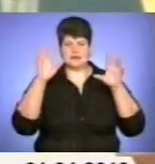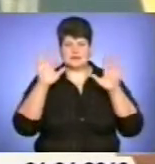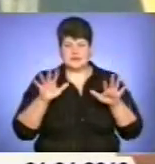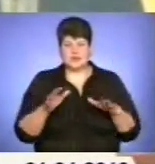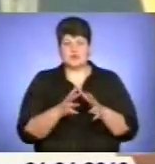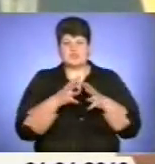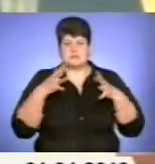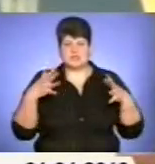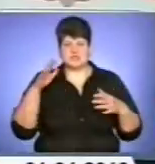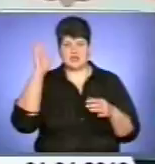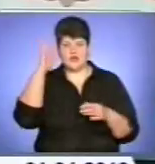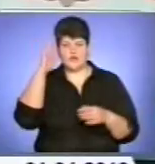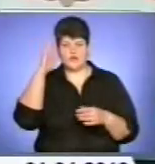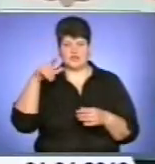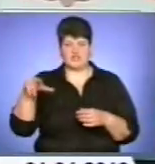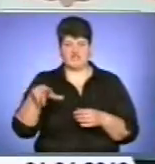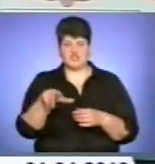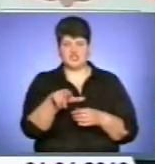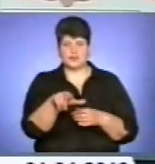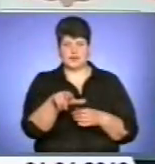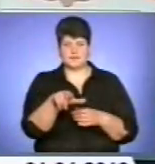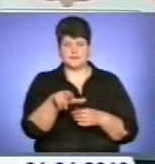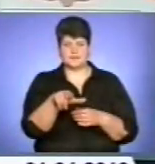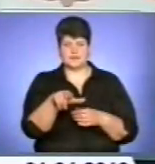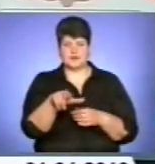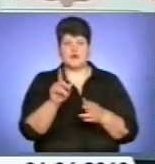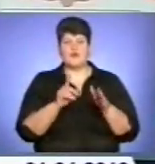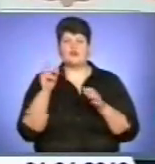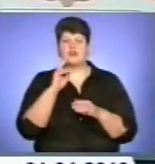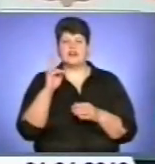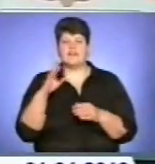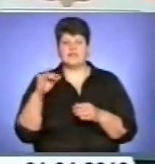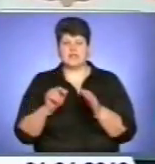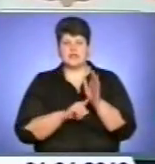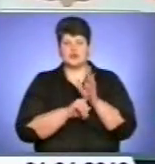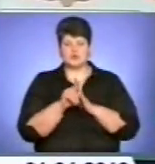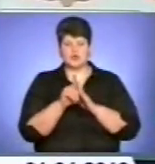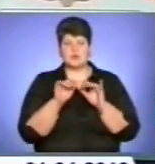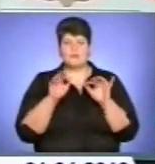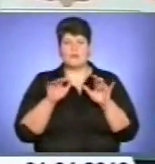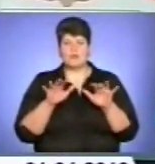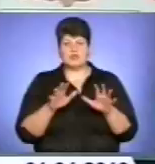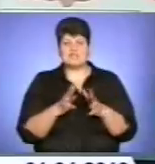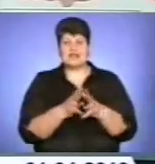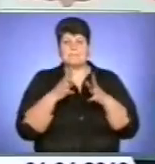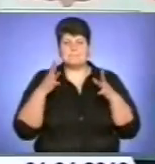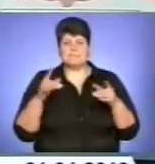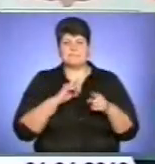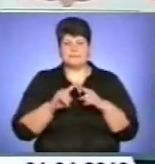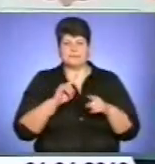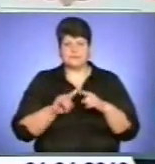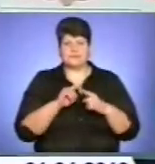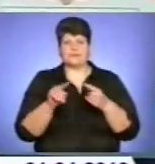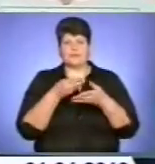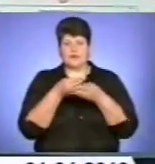води у річках. У квітні розпочнуться процеси більш інтенсивного снігового